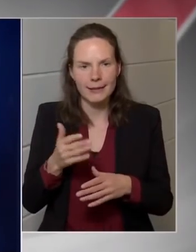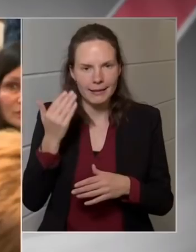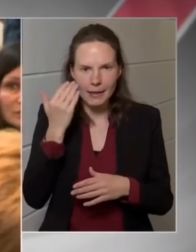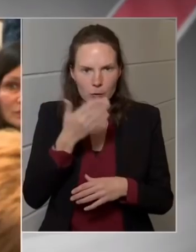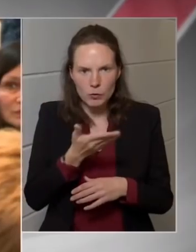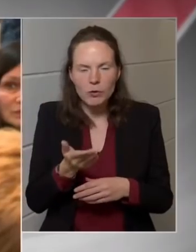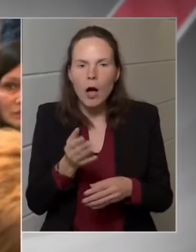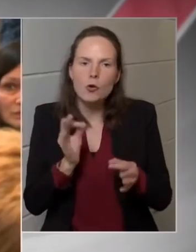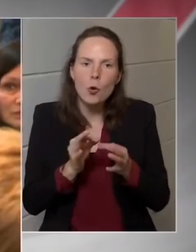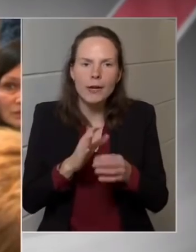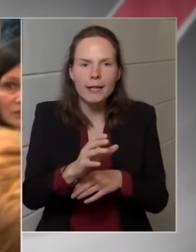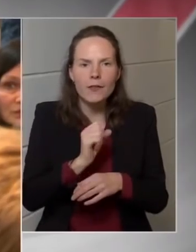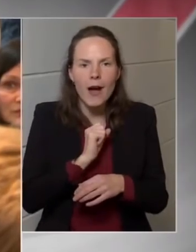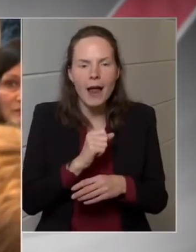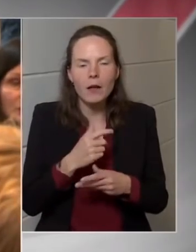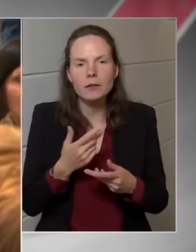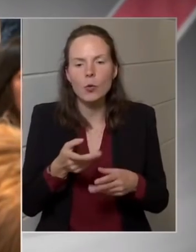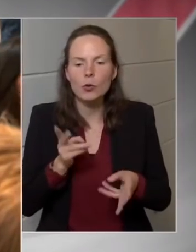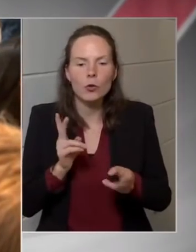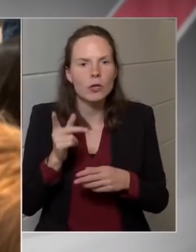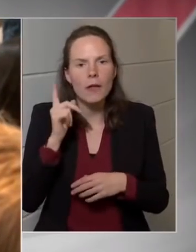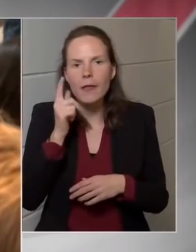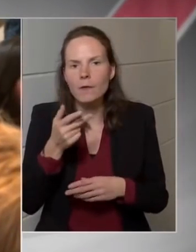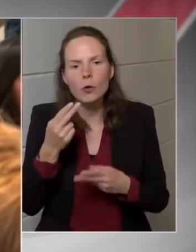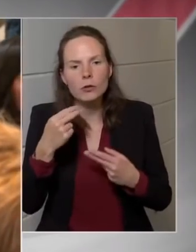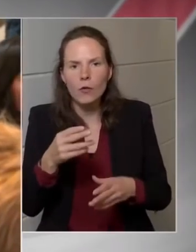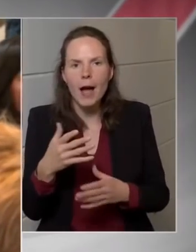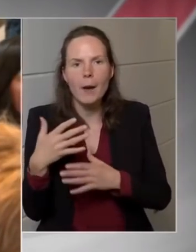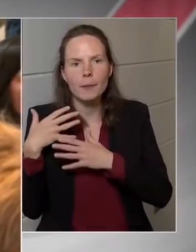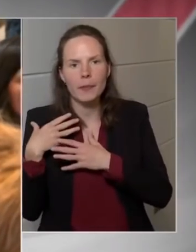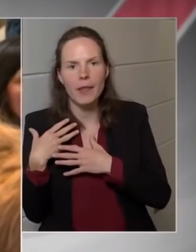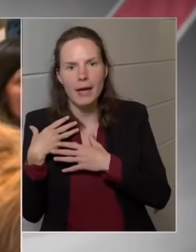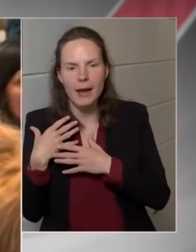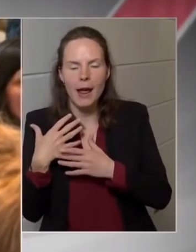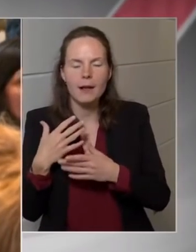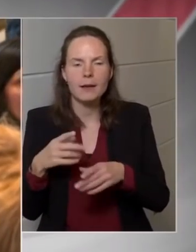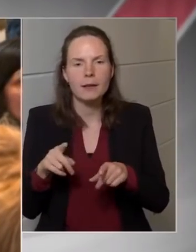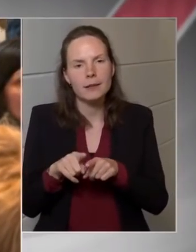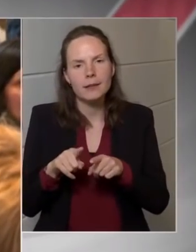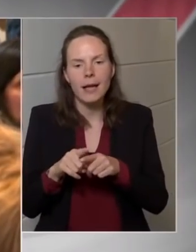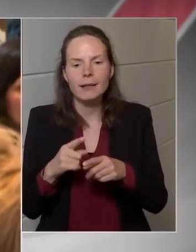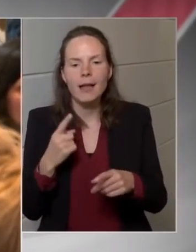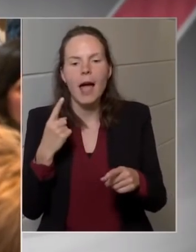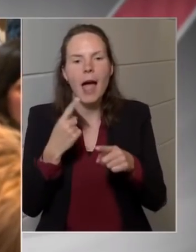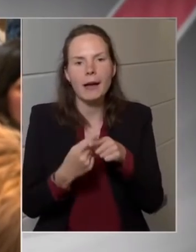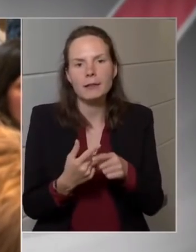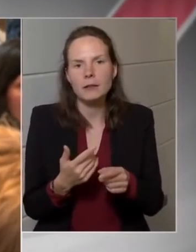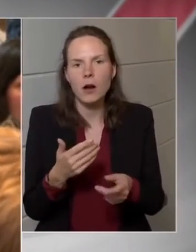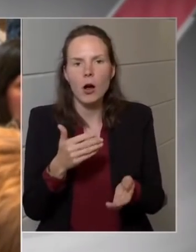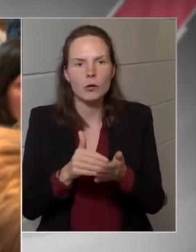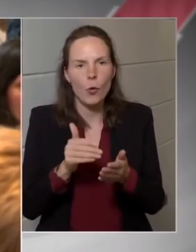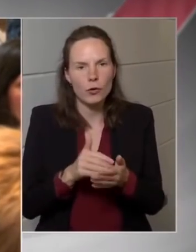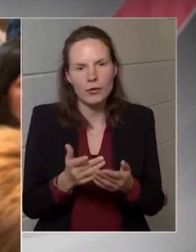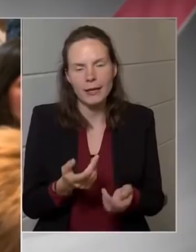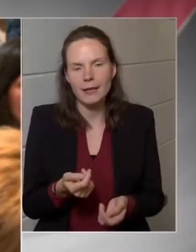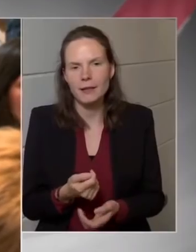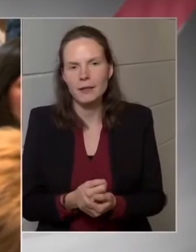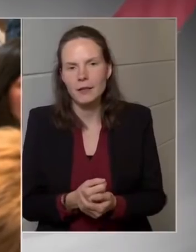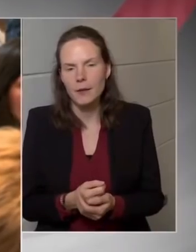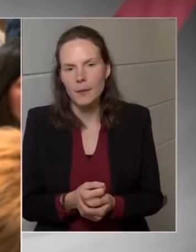konkrétan választani, tehát, hogy hogy nem fogják tovább terhelni ezeket az extra költségeket, vagy extra terheket